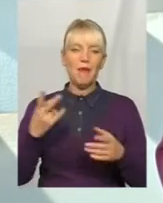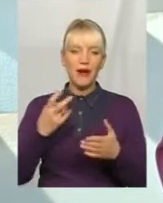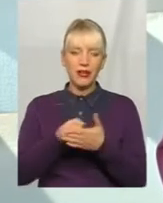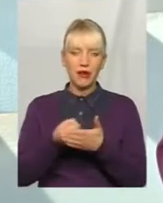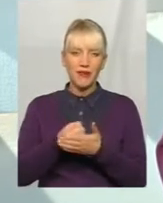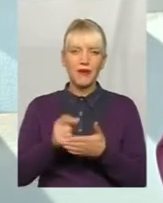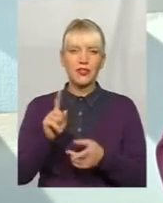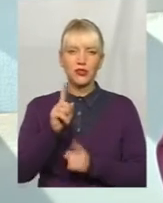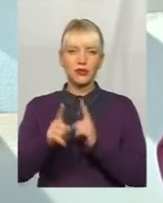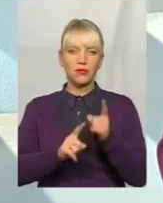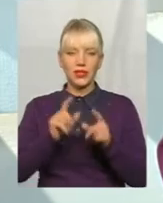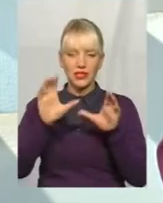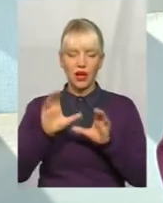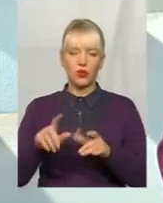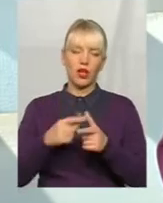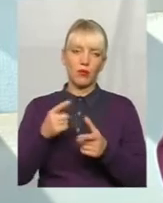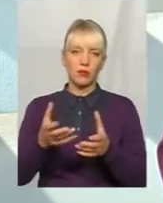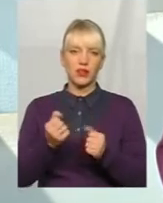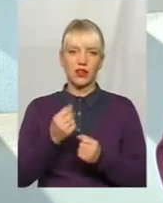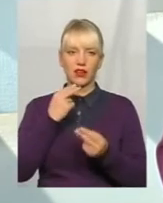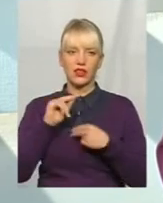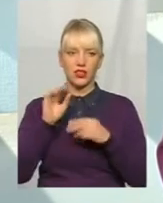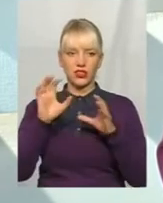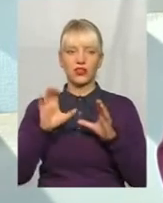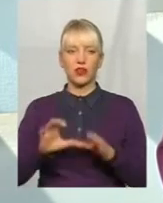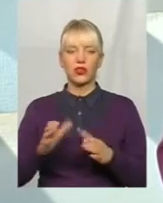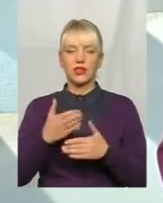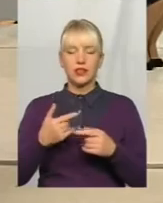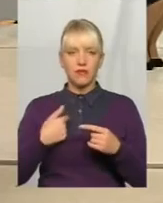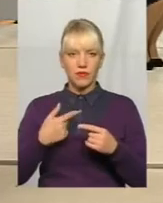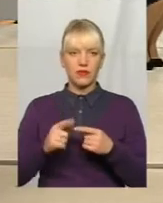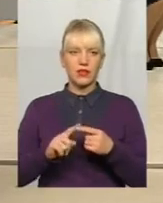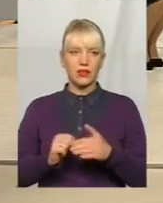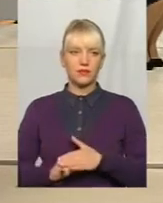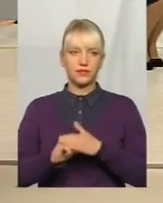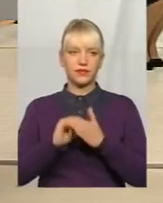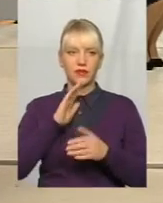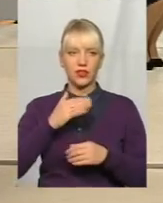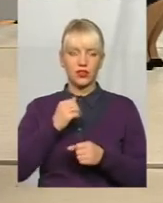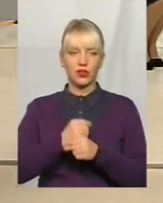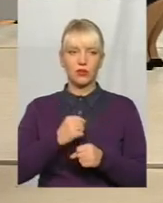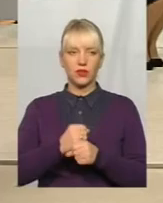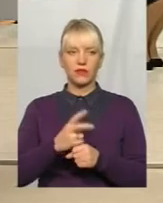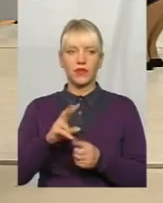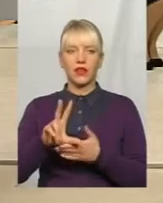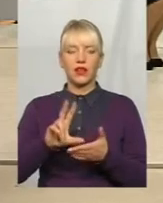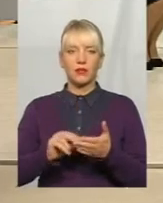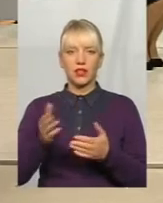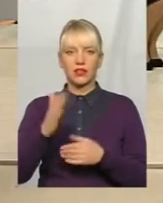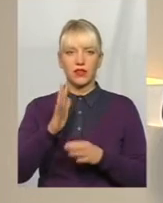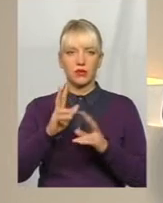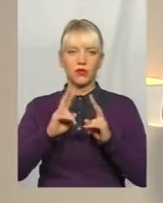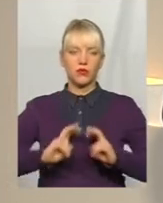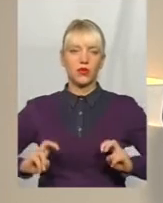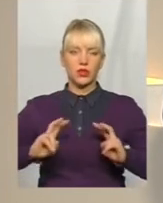або відміни, або прийняття кращих законів. І ми цим керуємося в своїй роботі напроті зі багатьох років. Дякую, пані Надія. Давайте зараз на прикладах і будемо розбирати, і